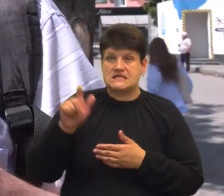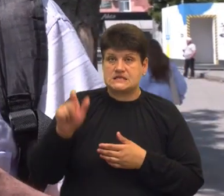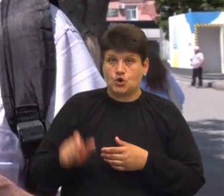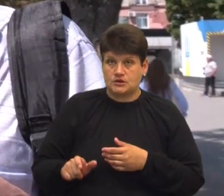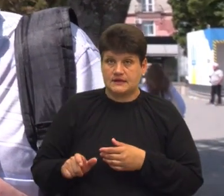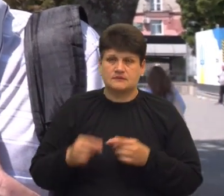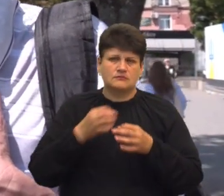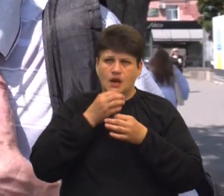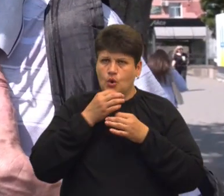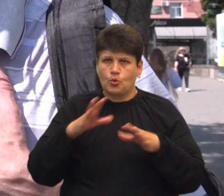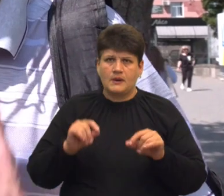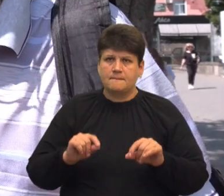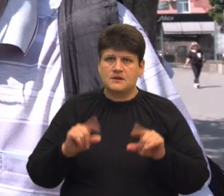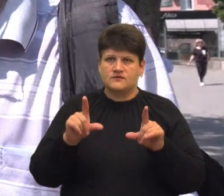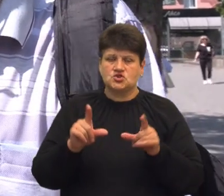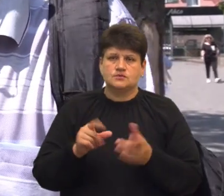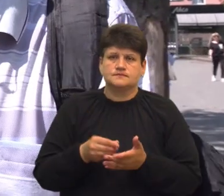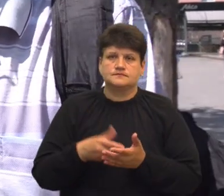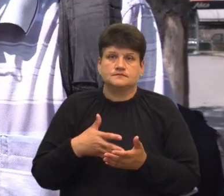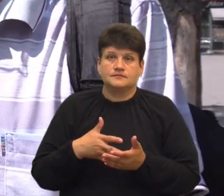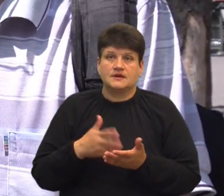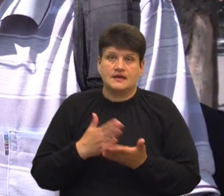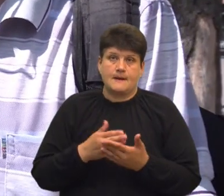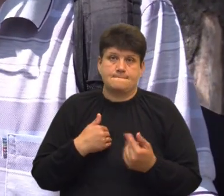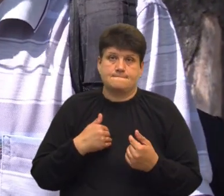любих тарифів, то я проти.